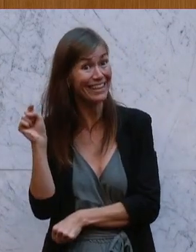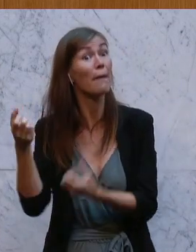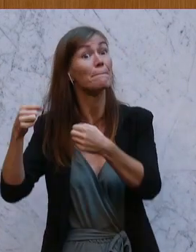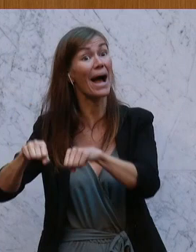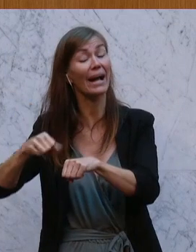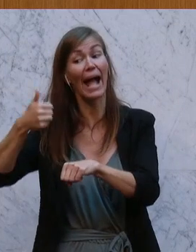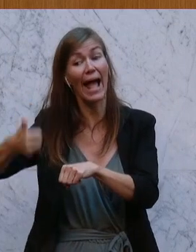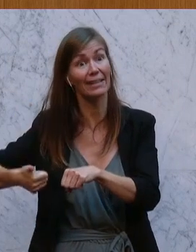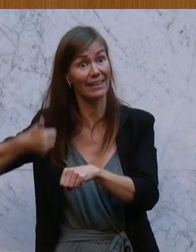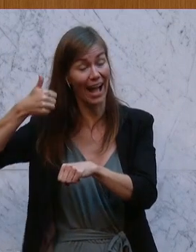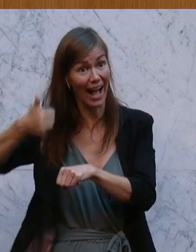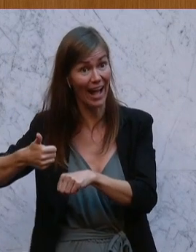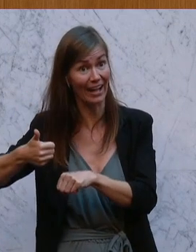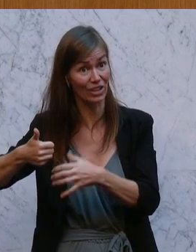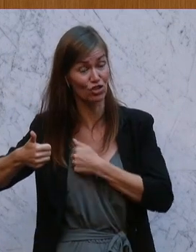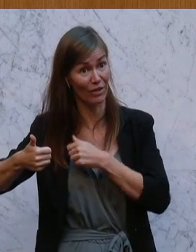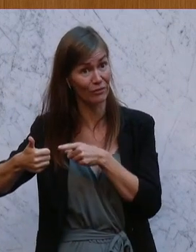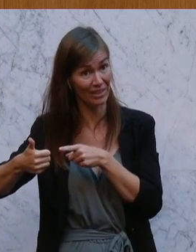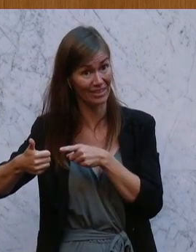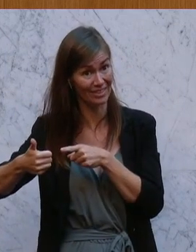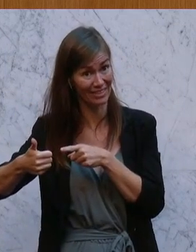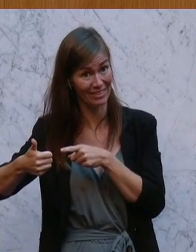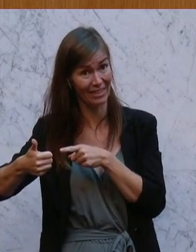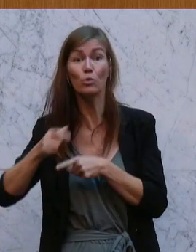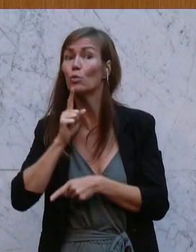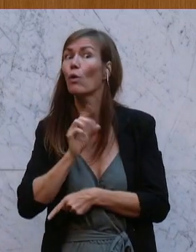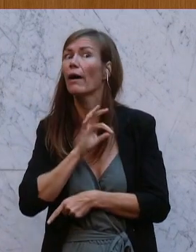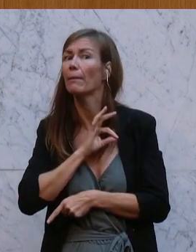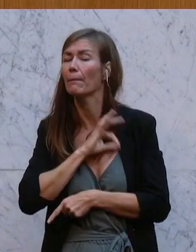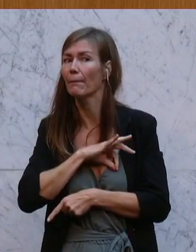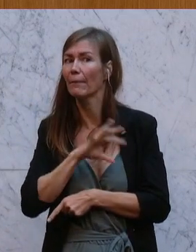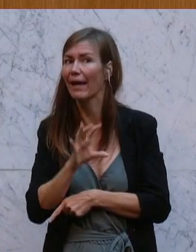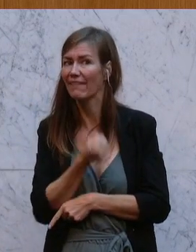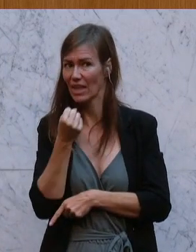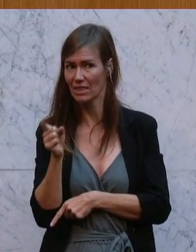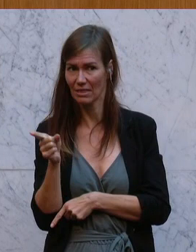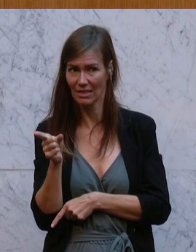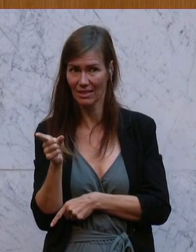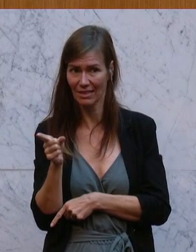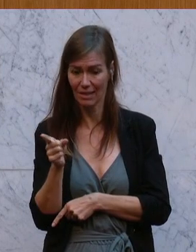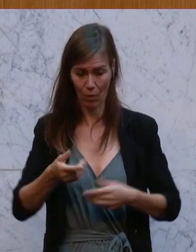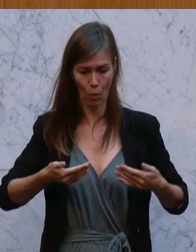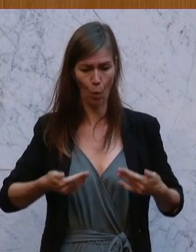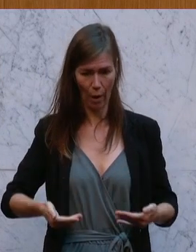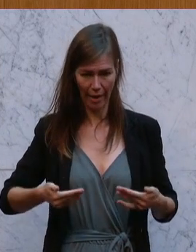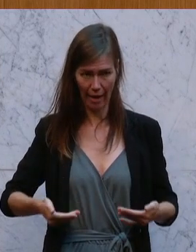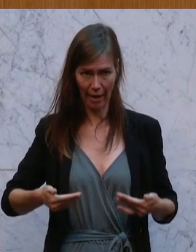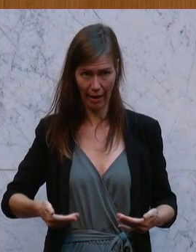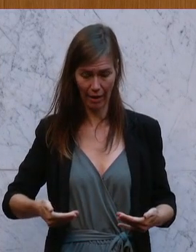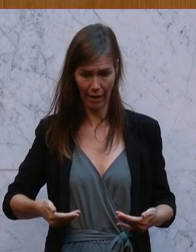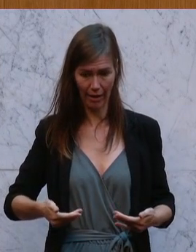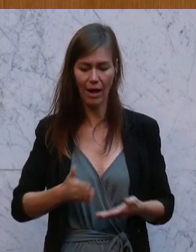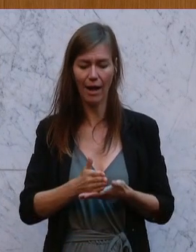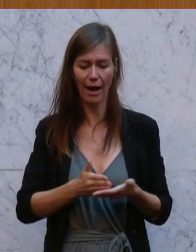Banken letztes Jahr in einem einzigen Jahr nur an Gewinn. Und was passiert heuer? Heuer, aufgrund der